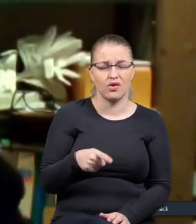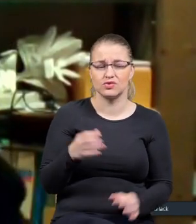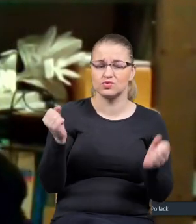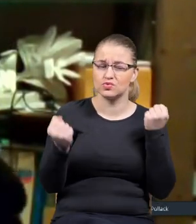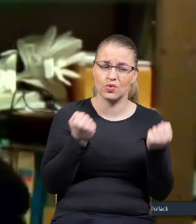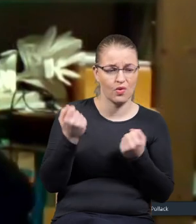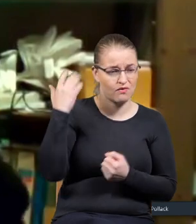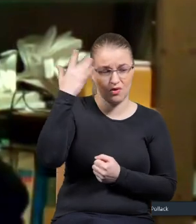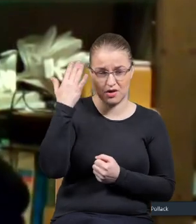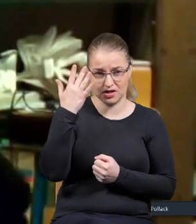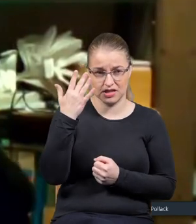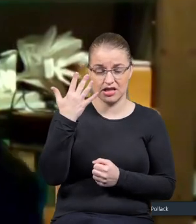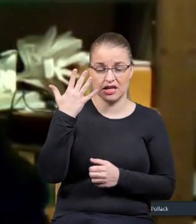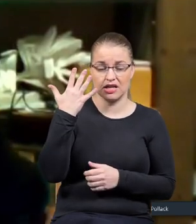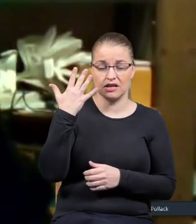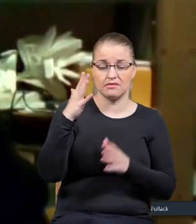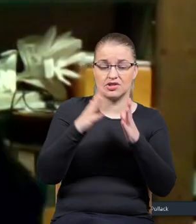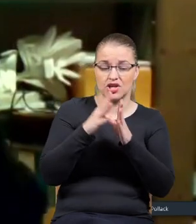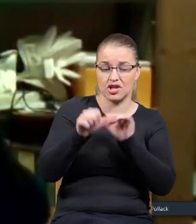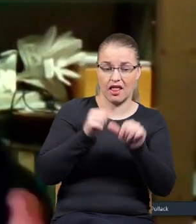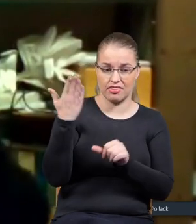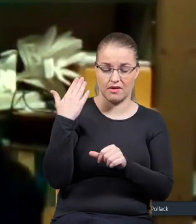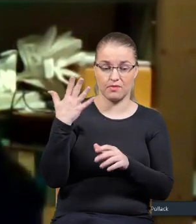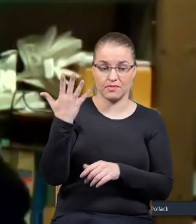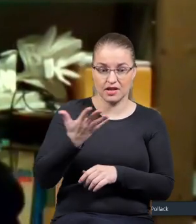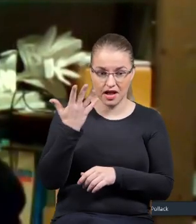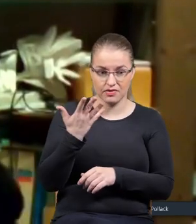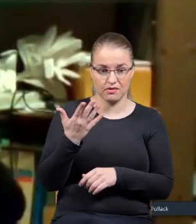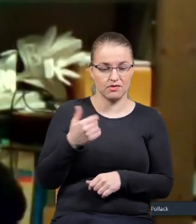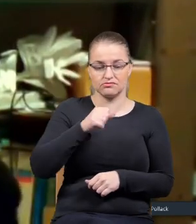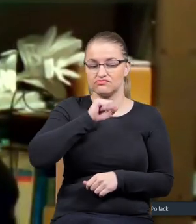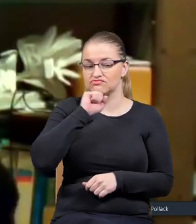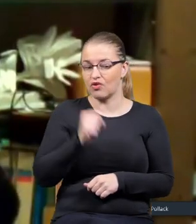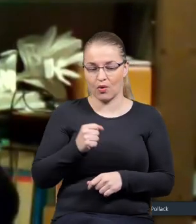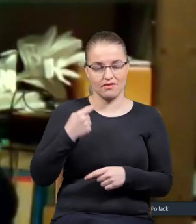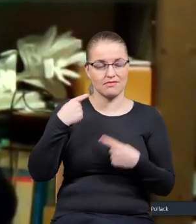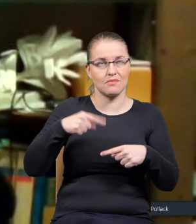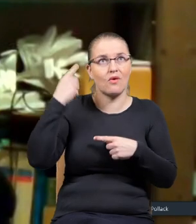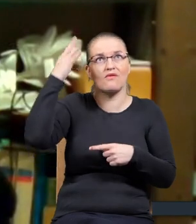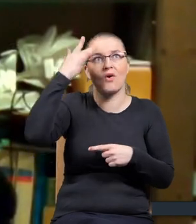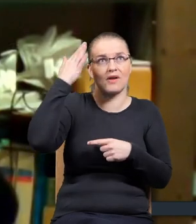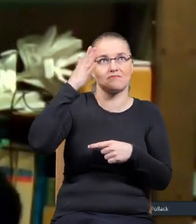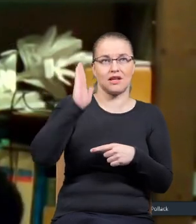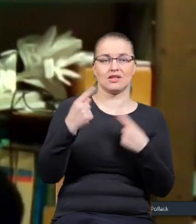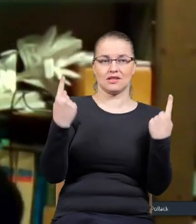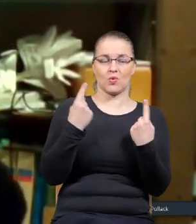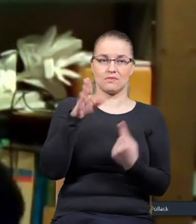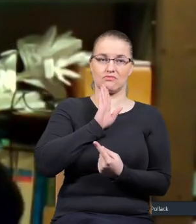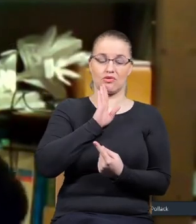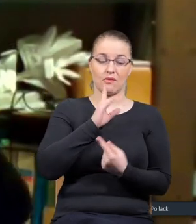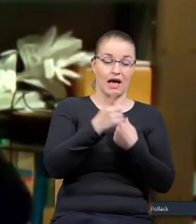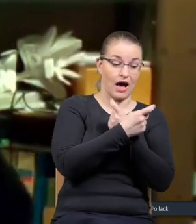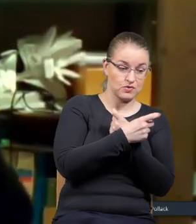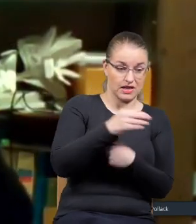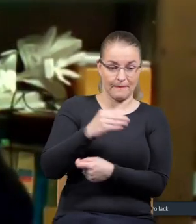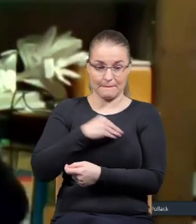Ja dziesięć lat temu, pięć lat temu nigdy nie myślałem, że jeszcze taka sytuacja może być. i w Austrii, i